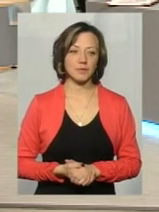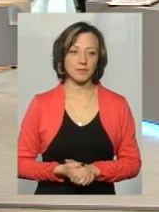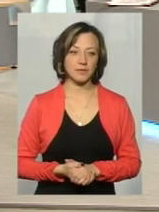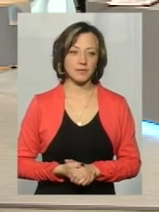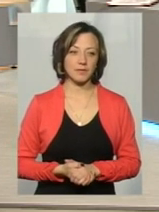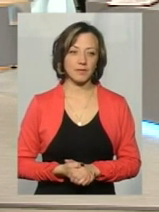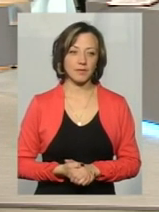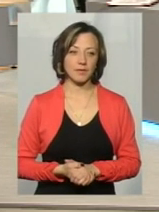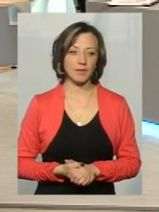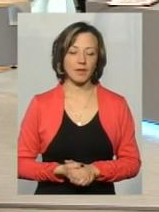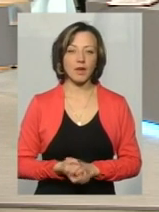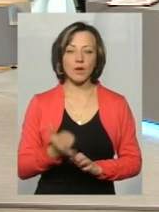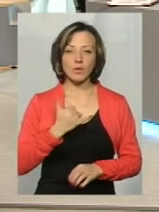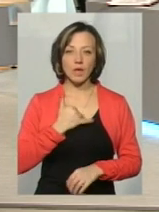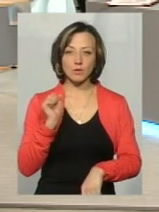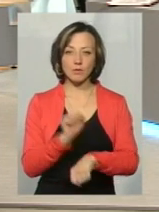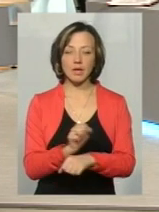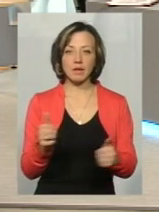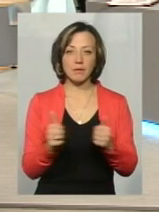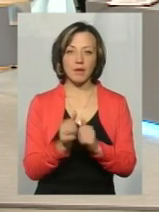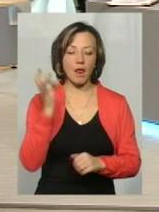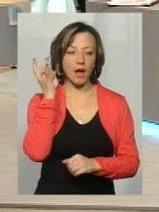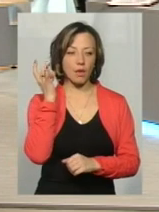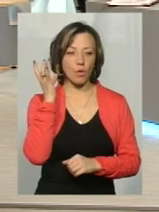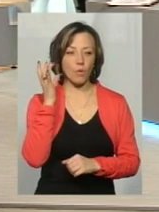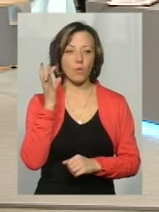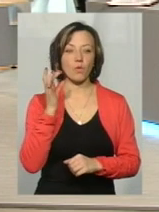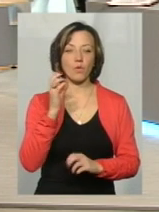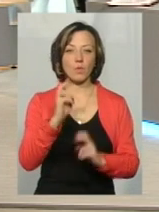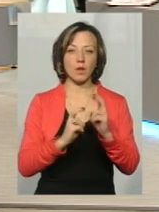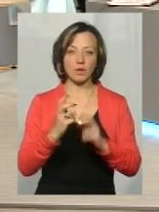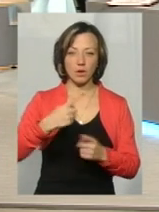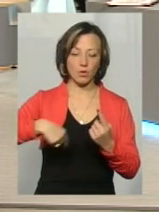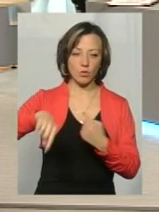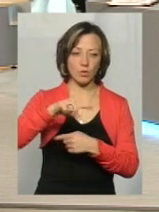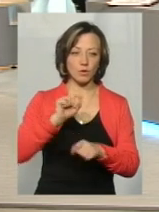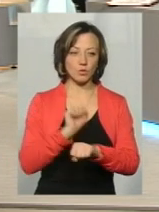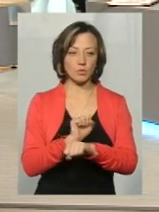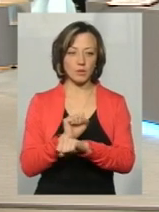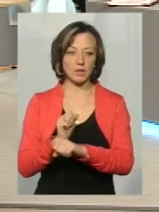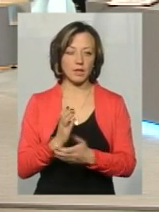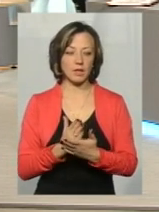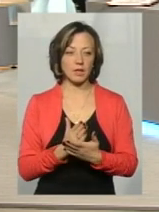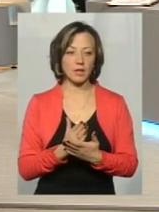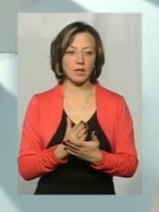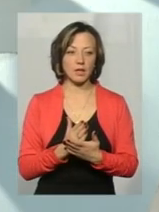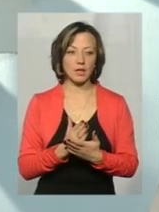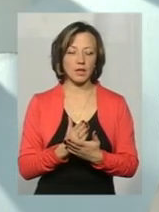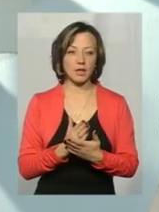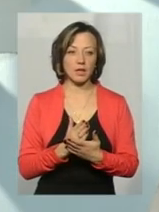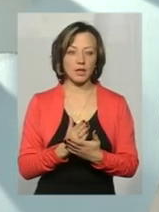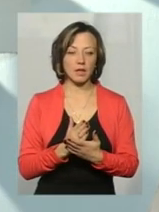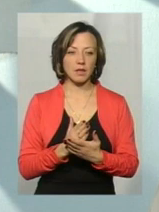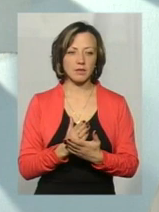У нас тут є злотетки, біля Катіону, а ти, я, воно, скуги, ви стоять злотетки. Як біля нехтвої жахті